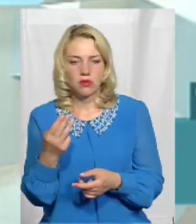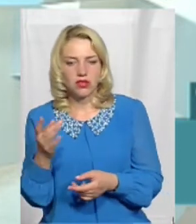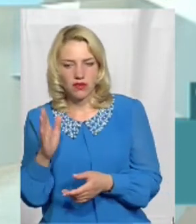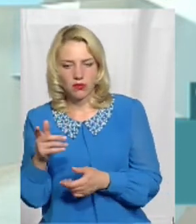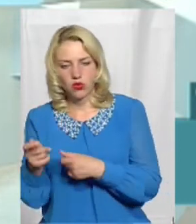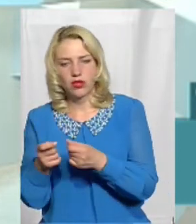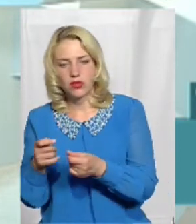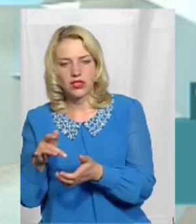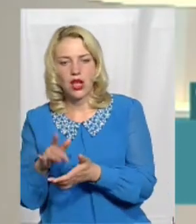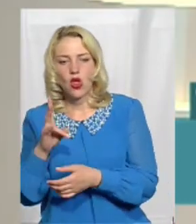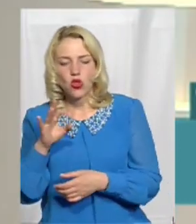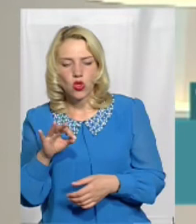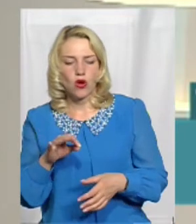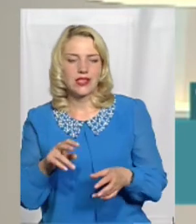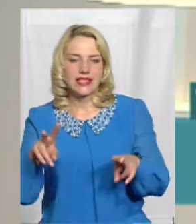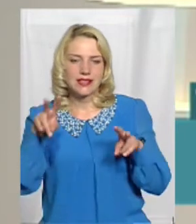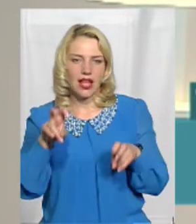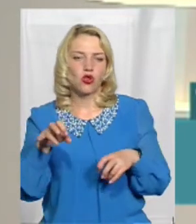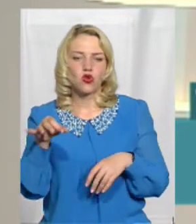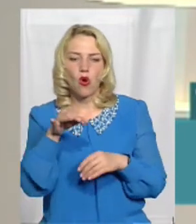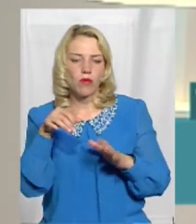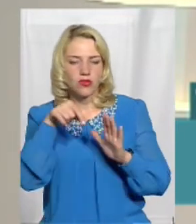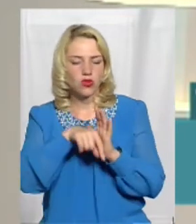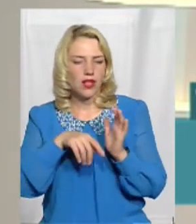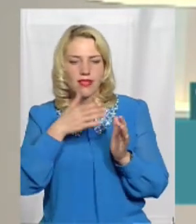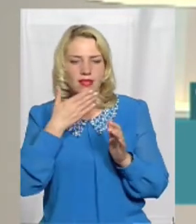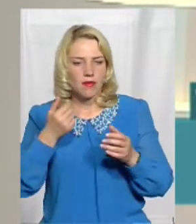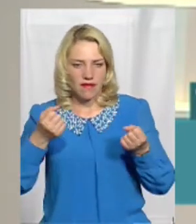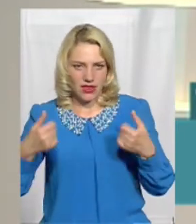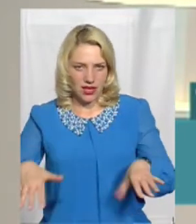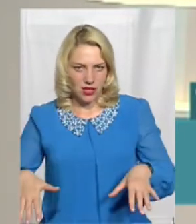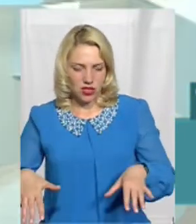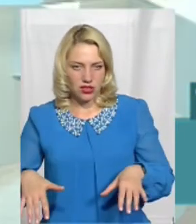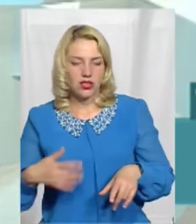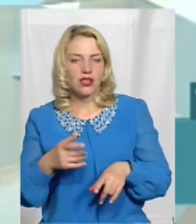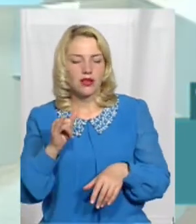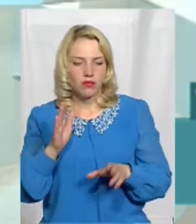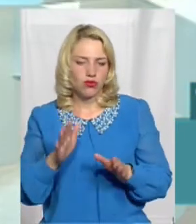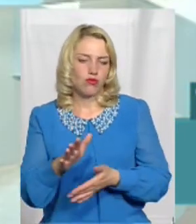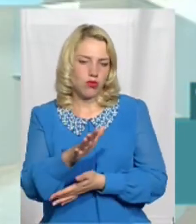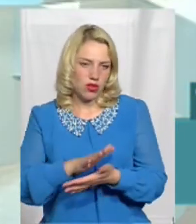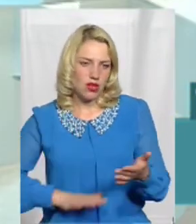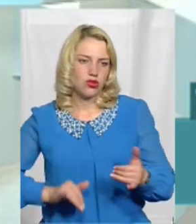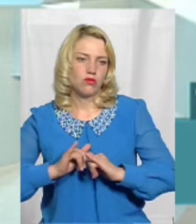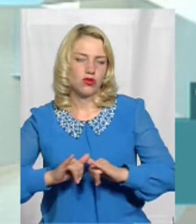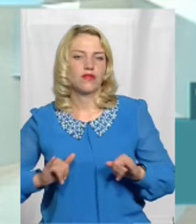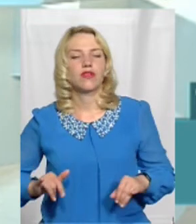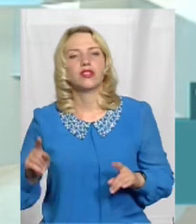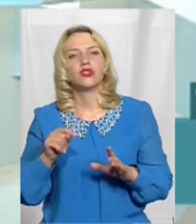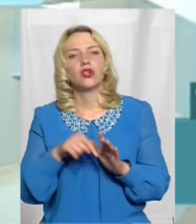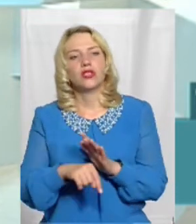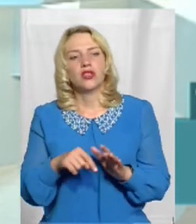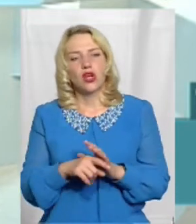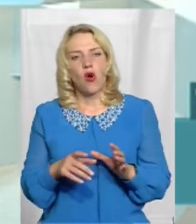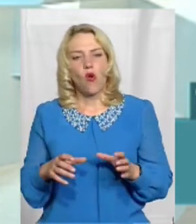обласного значення при цьому не втрачається ні в якого міста Вони також будуть і в подальшому розвивати Що значить